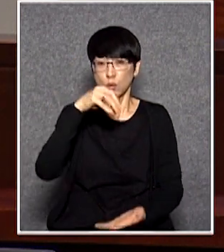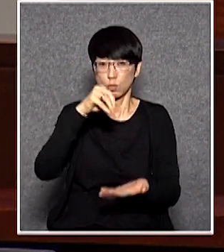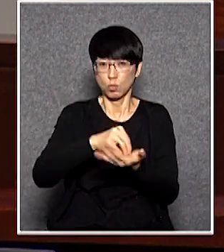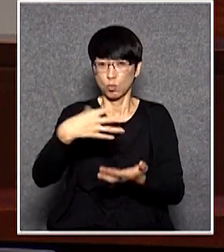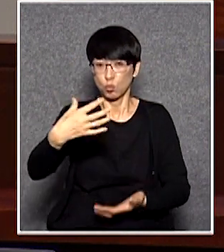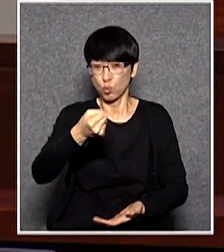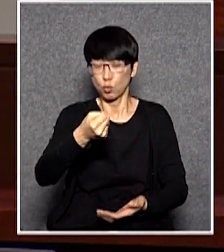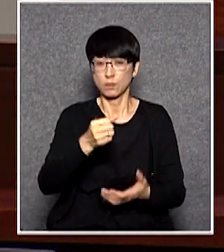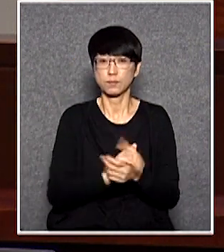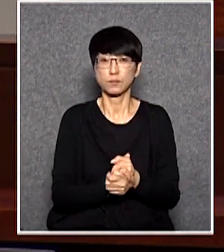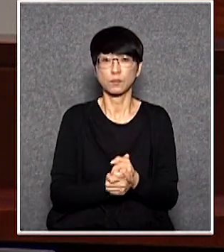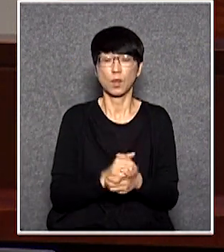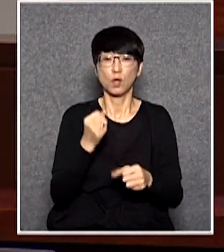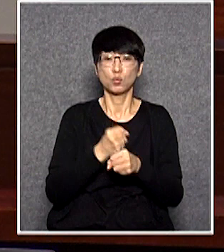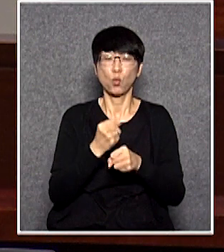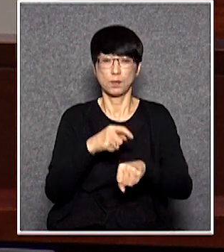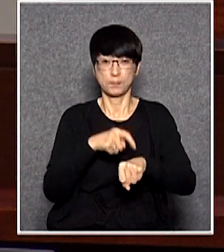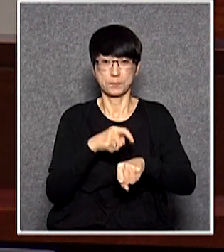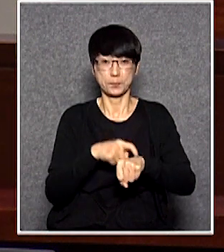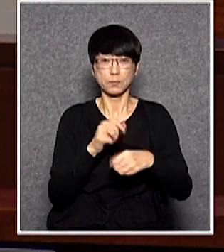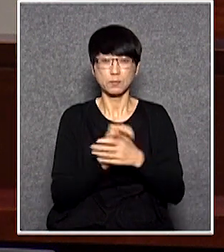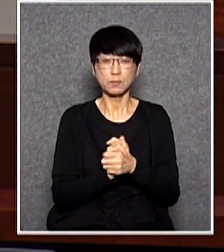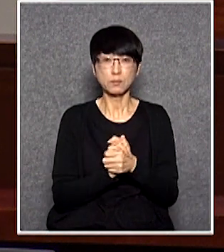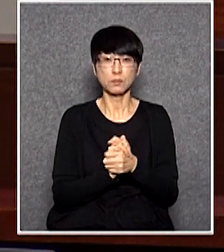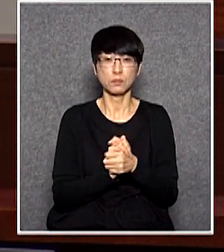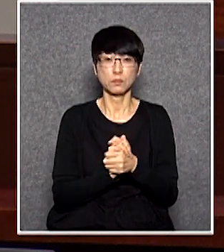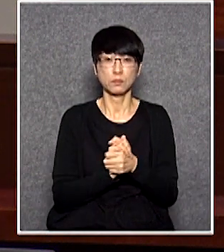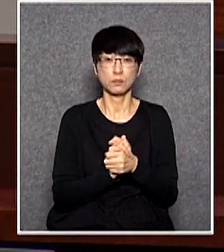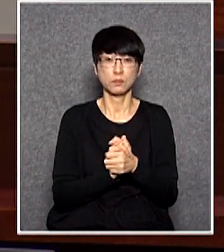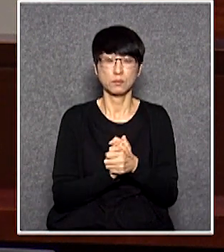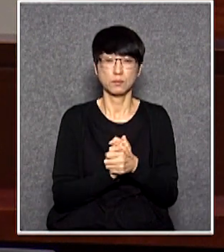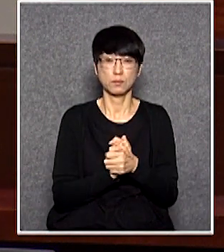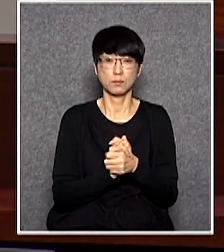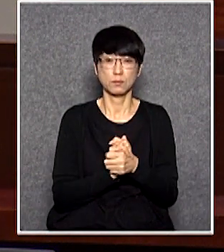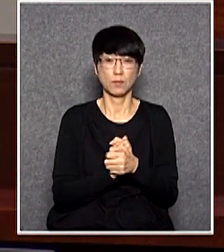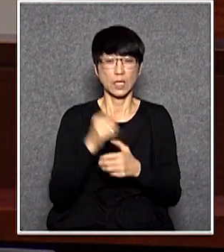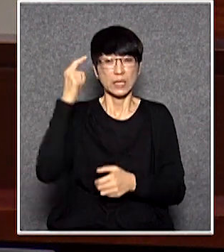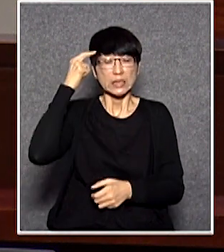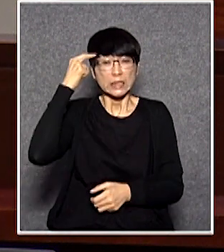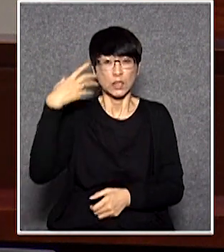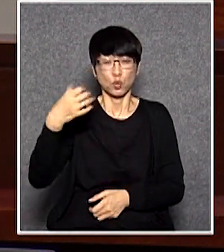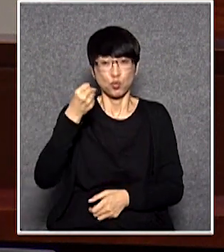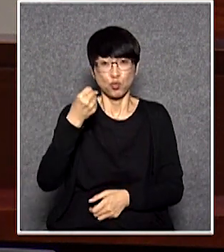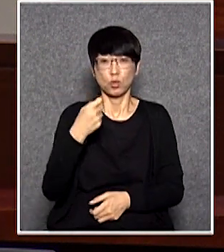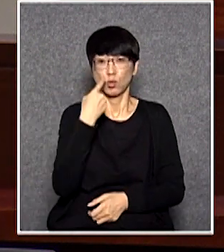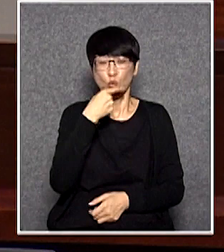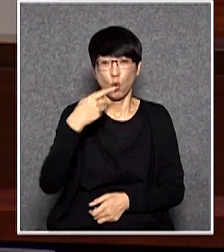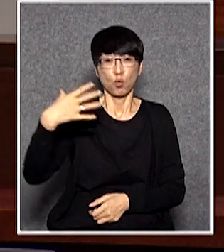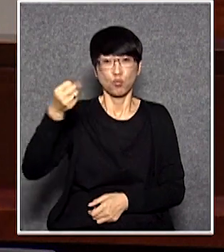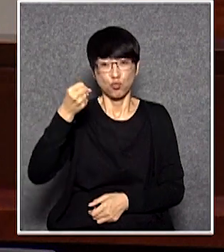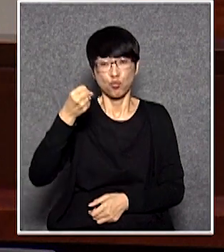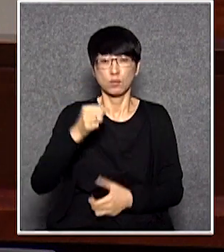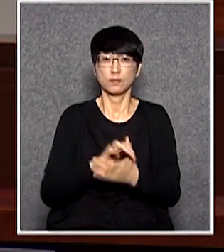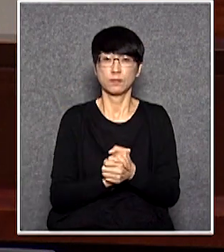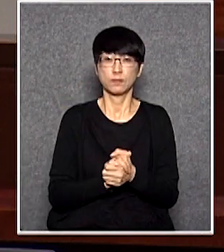即是所實現的即是話語實現的話語權意識形態權力、話語實現的話語權